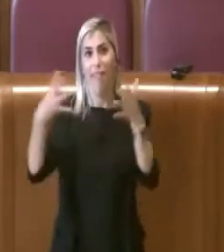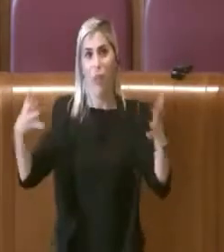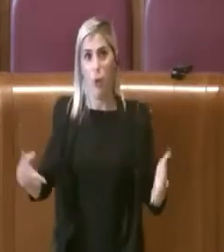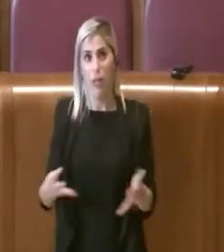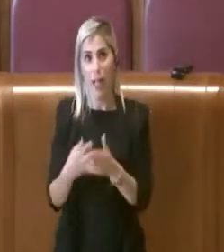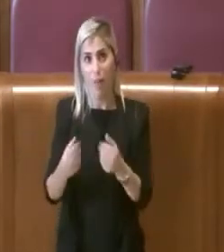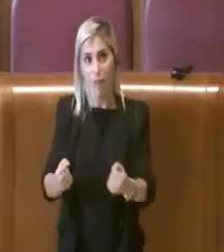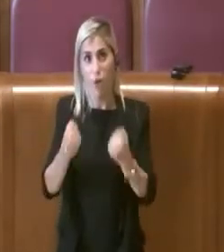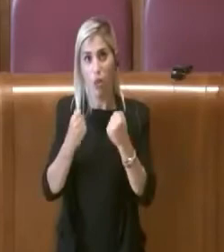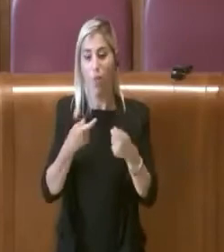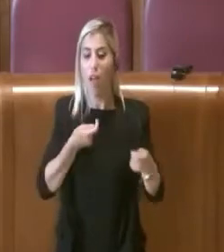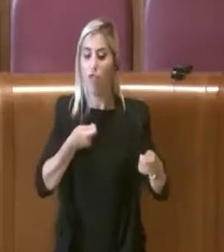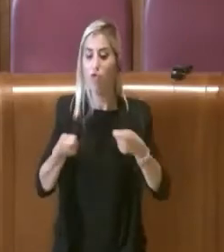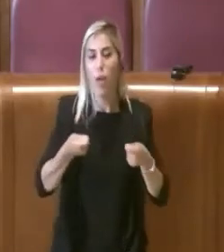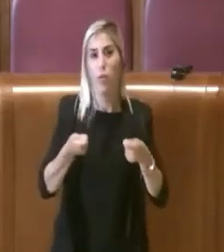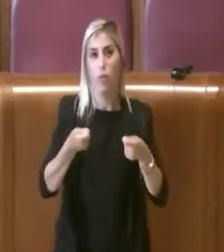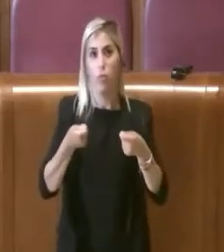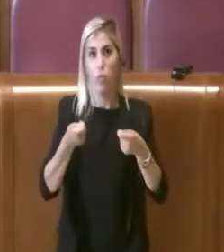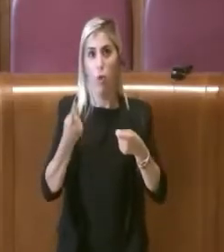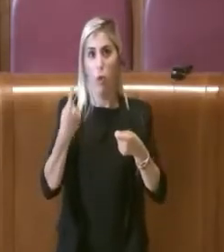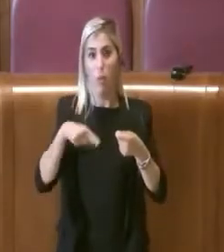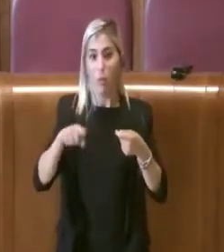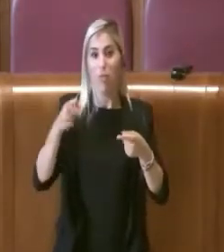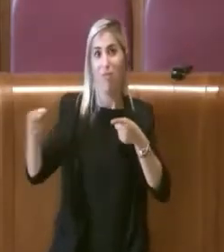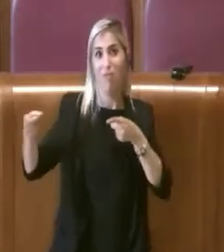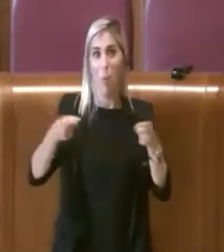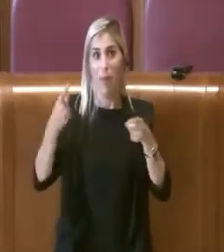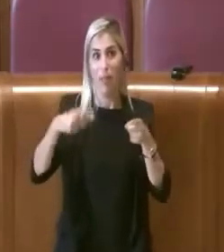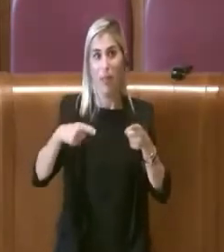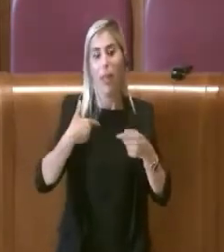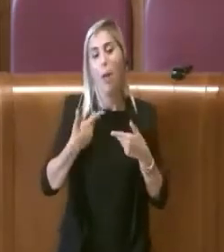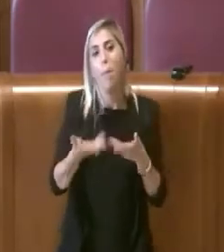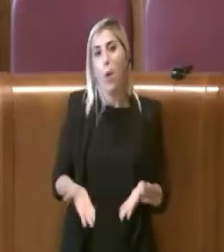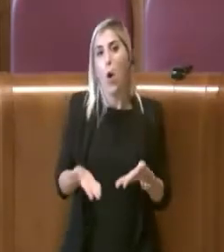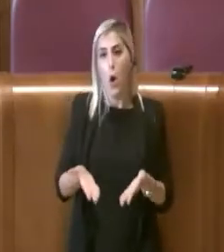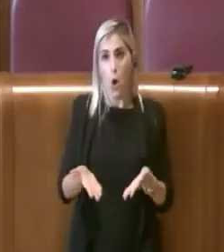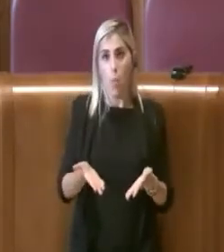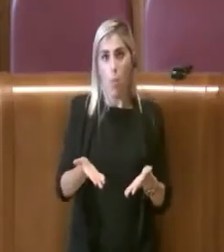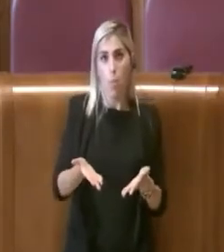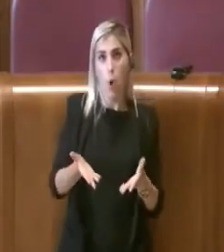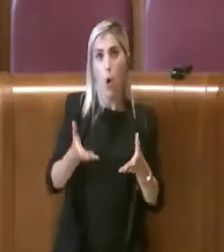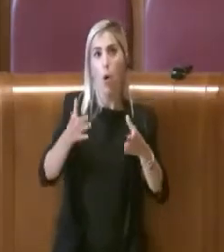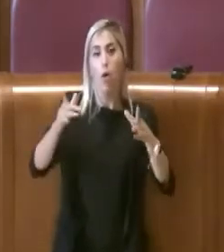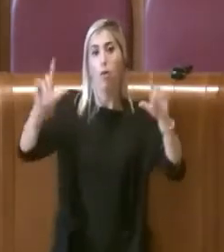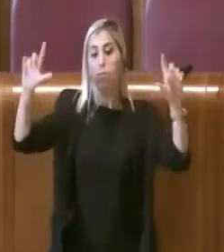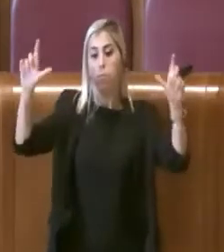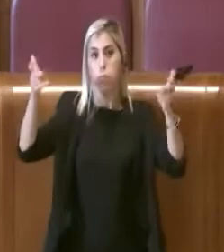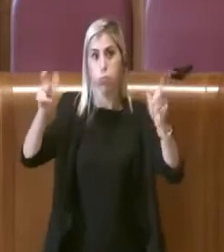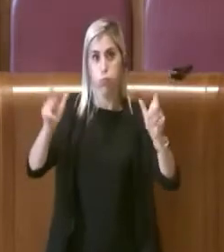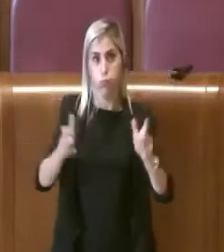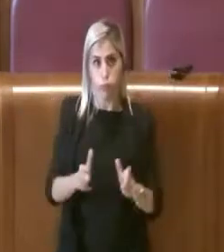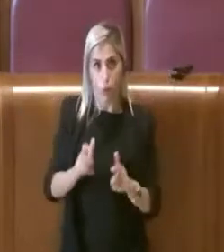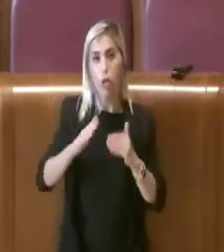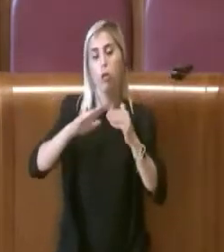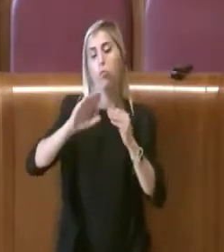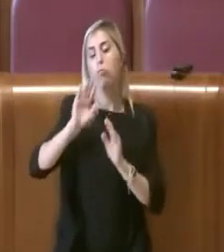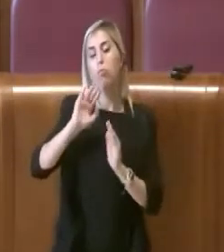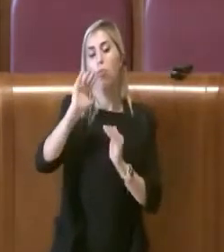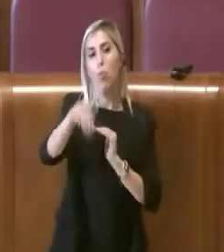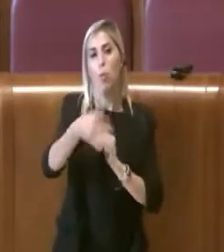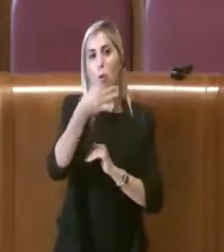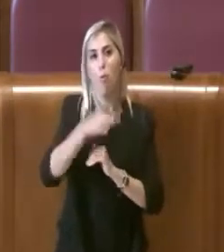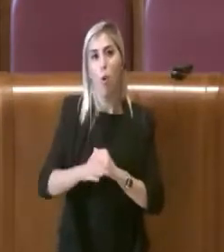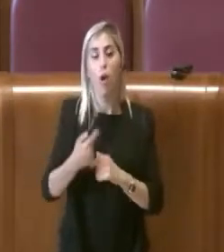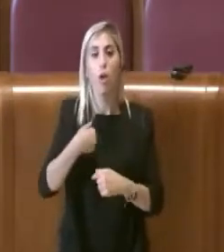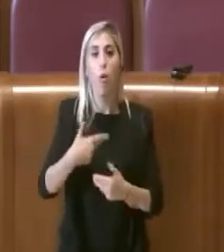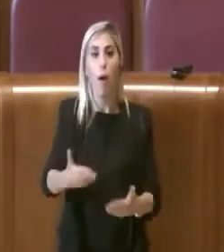nella gestione in quei momenti che adesso si stanno superando. Io mi